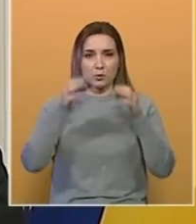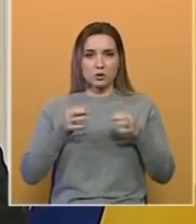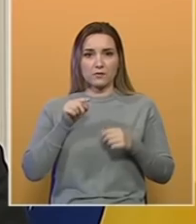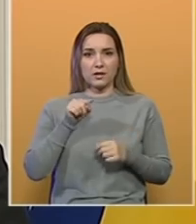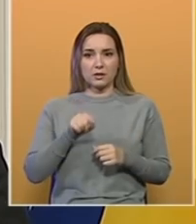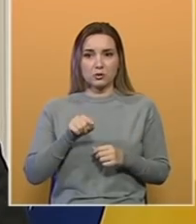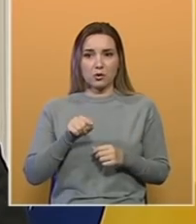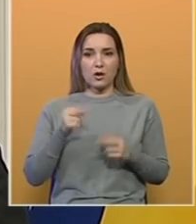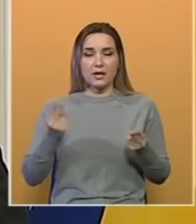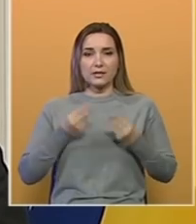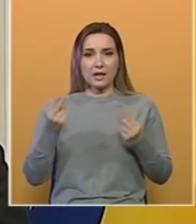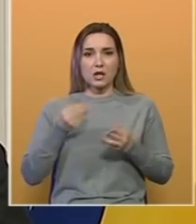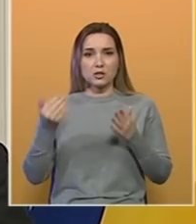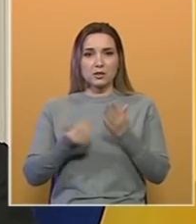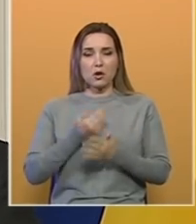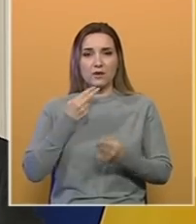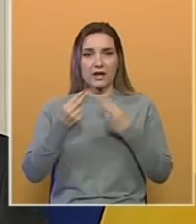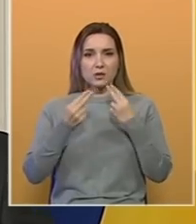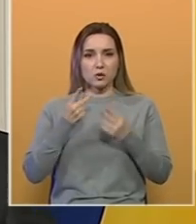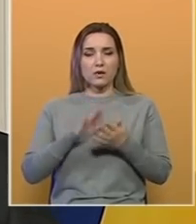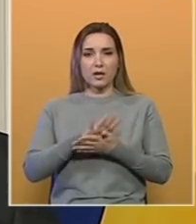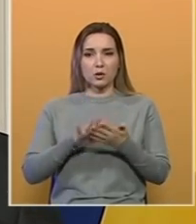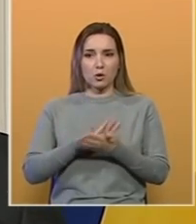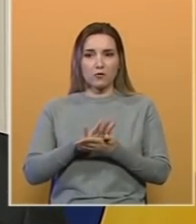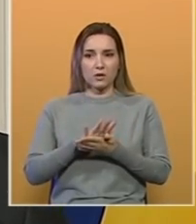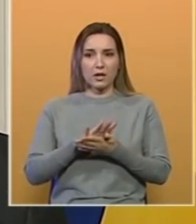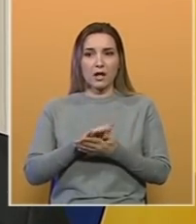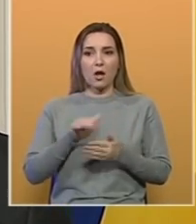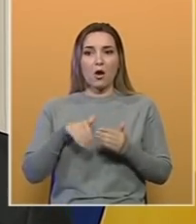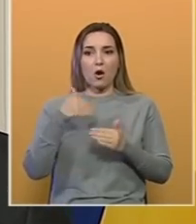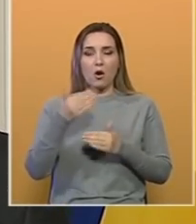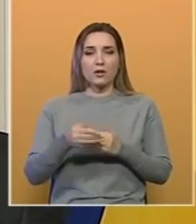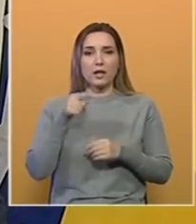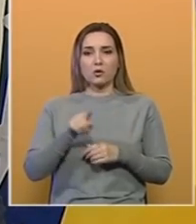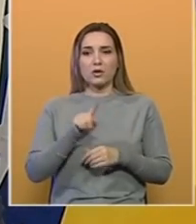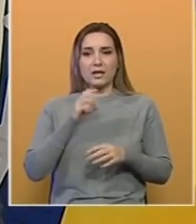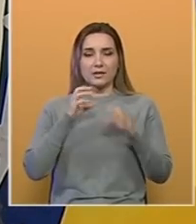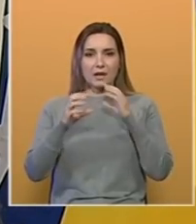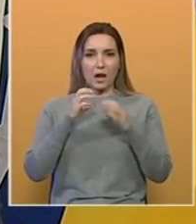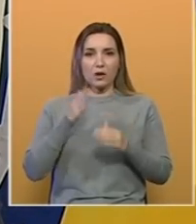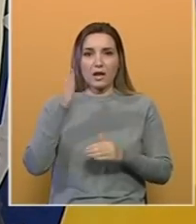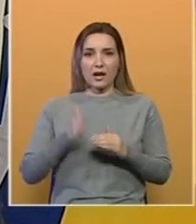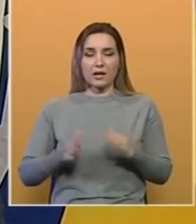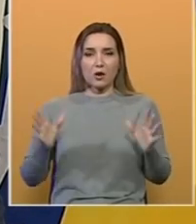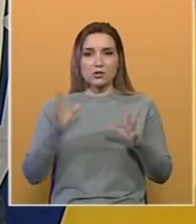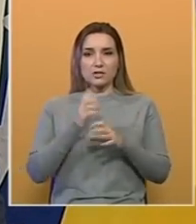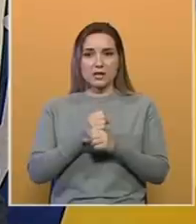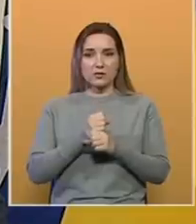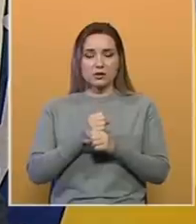i tražiti nove razgovore i dogovore, to onda nije dialog. Na kraju će se završiti,